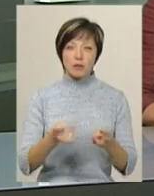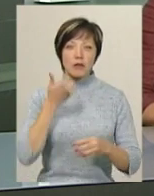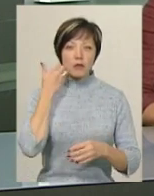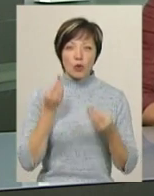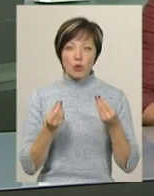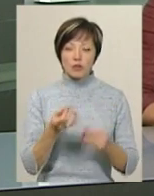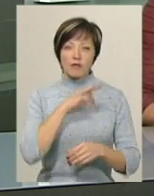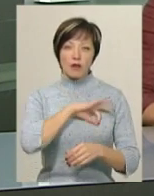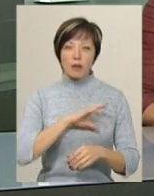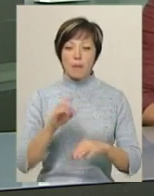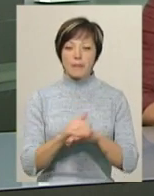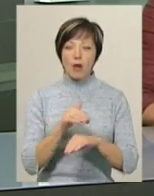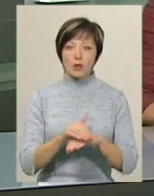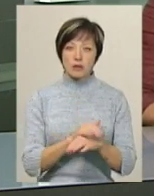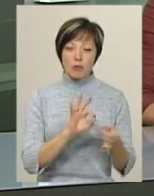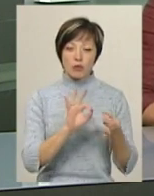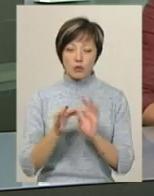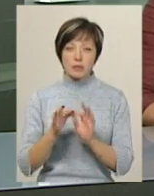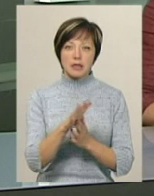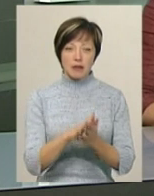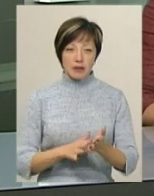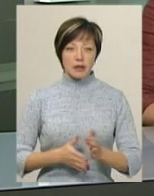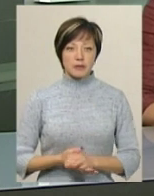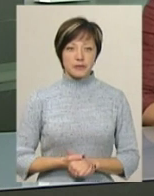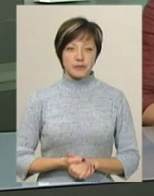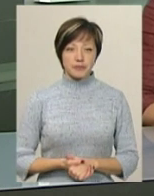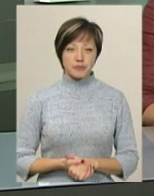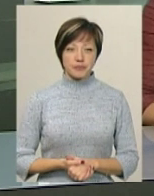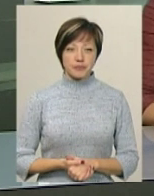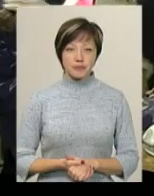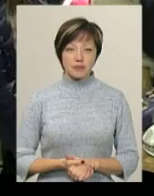кошти використають на благодійність. Подробиці в сюжеті Вікторії Зелінської.